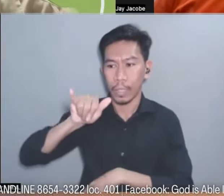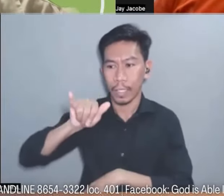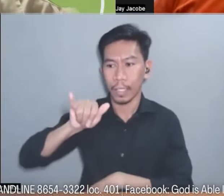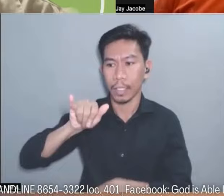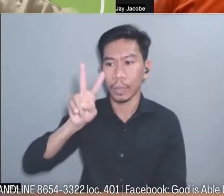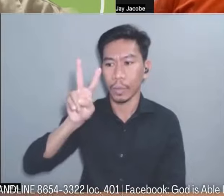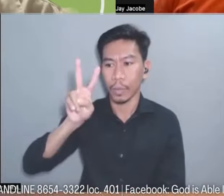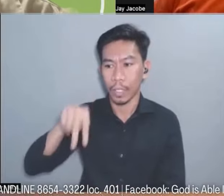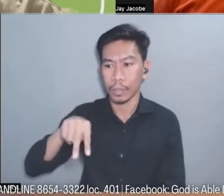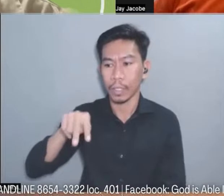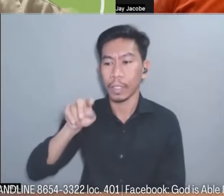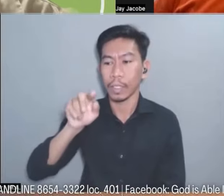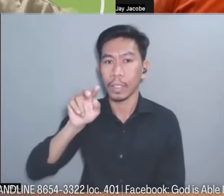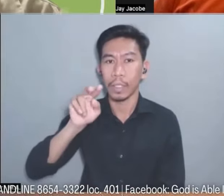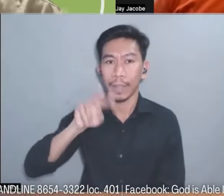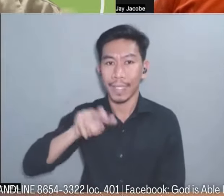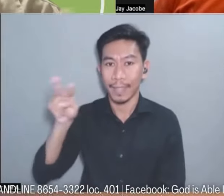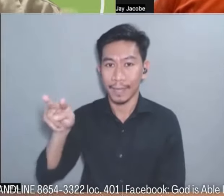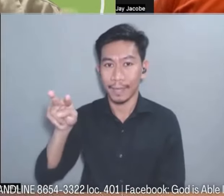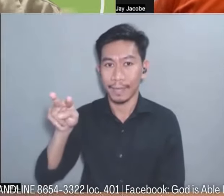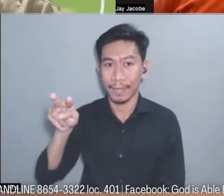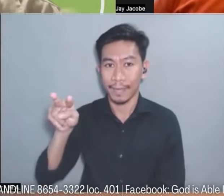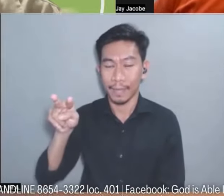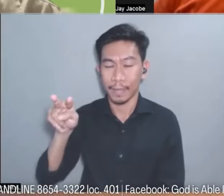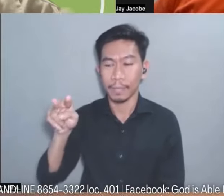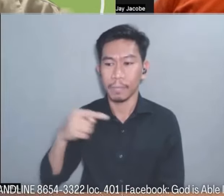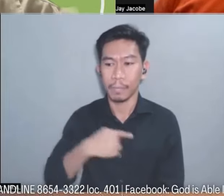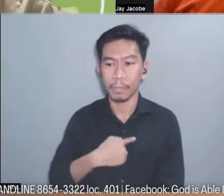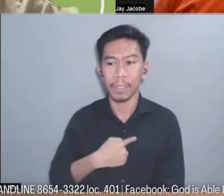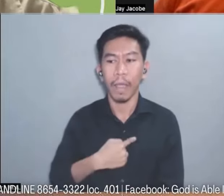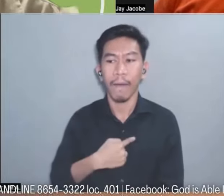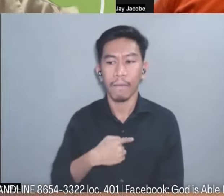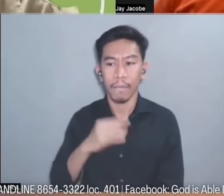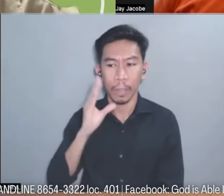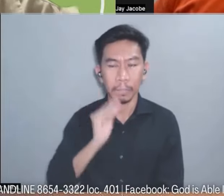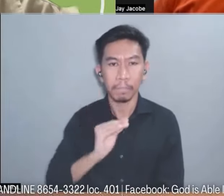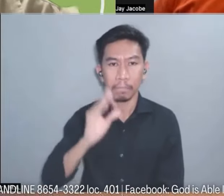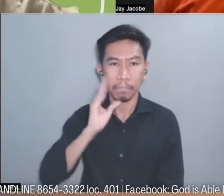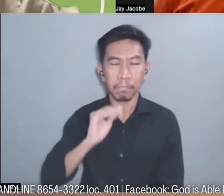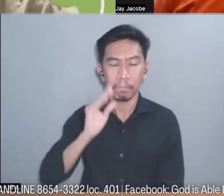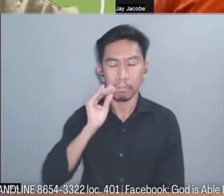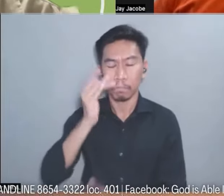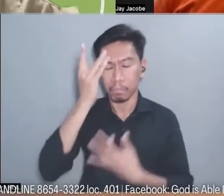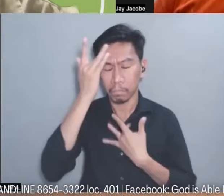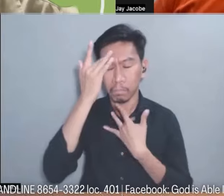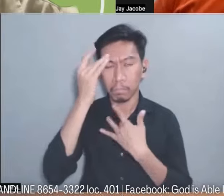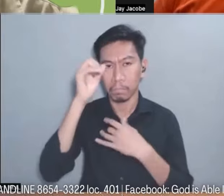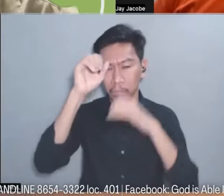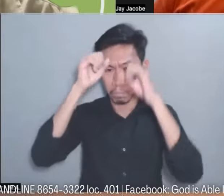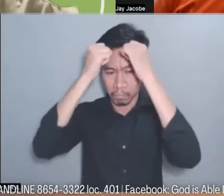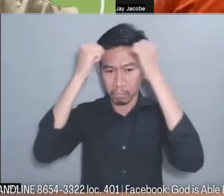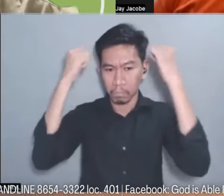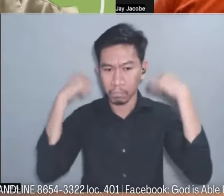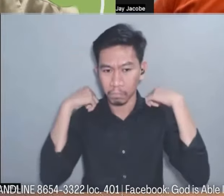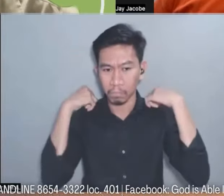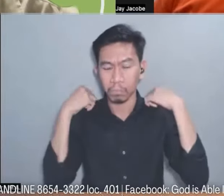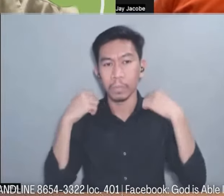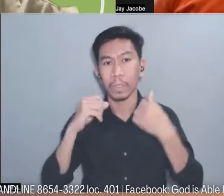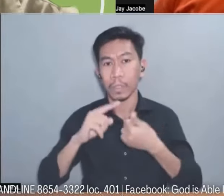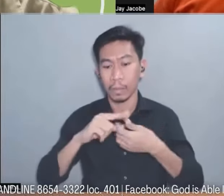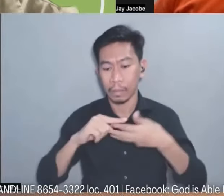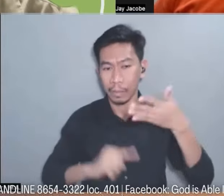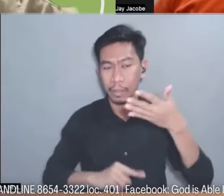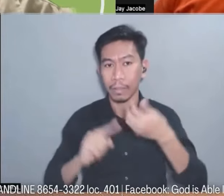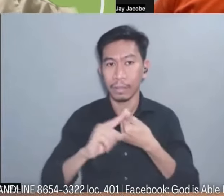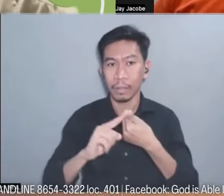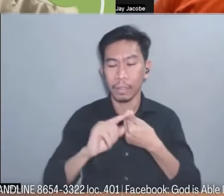po ay nakaranas ng mga karamdaman doon po sa Saudi Arabia. Una, noong April 2022,